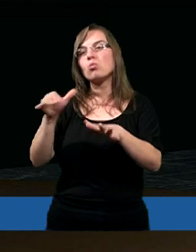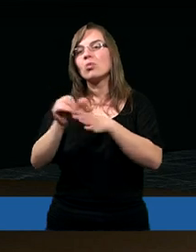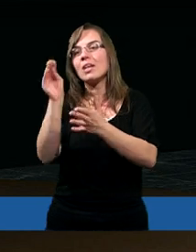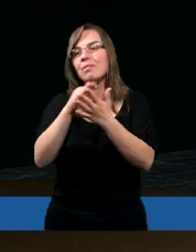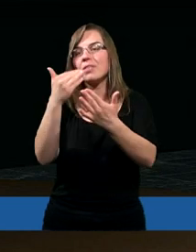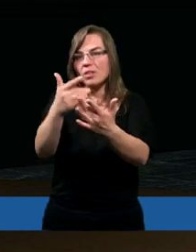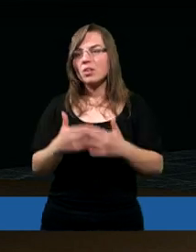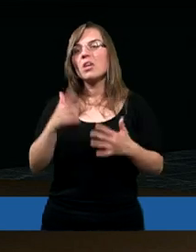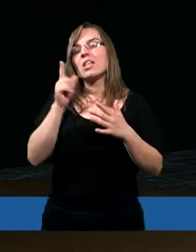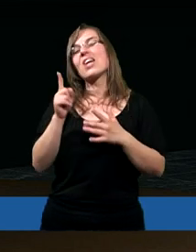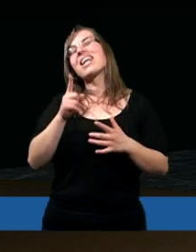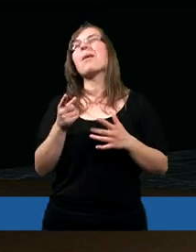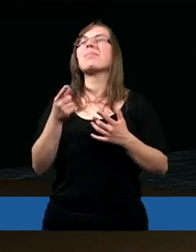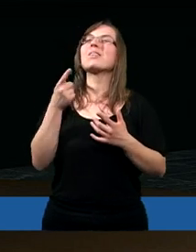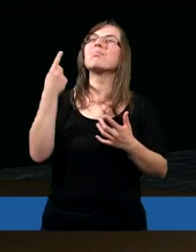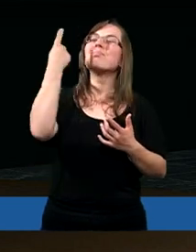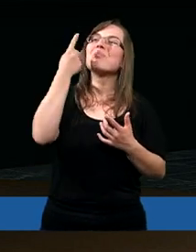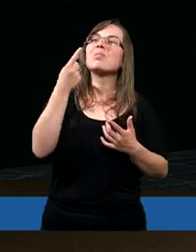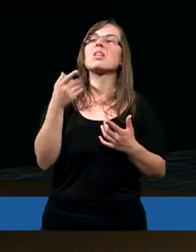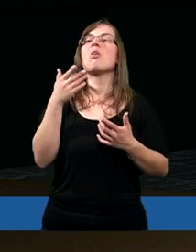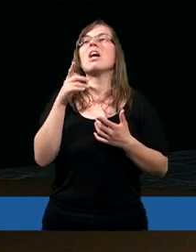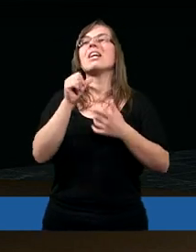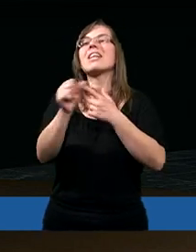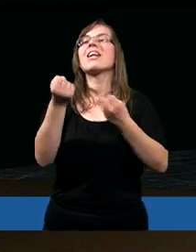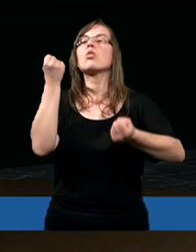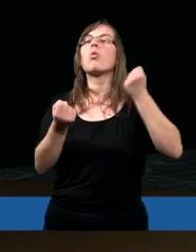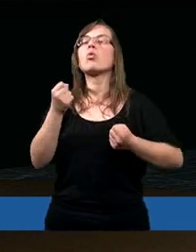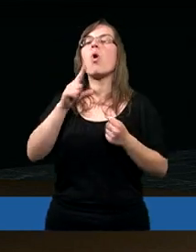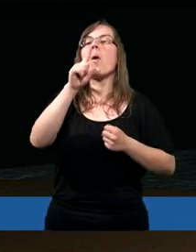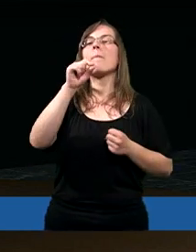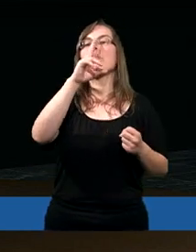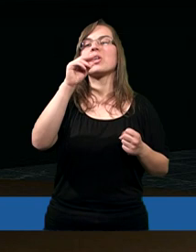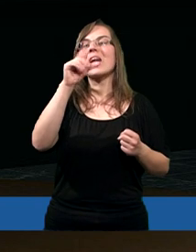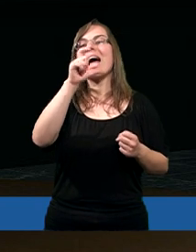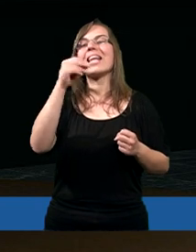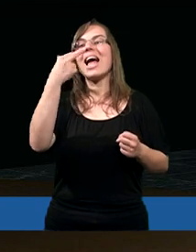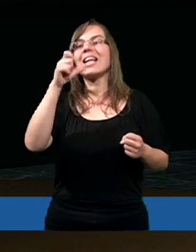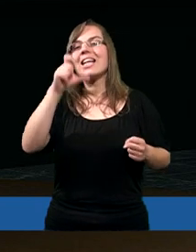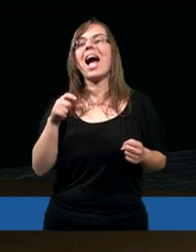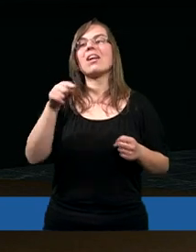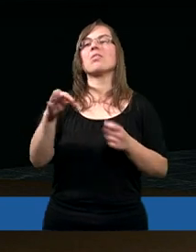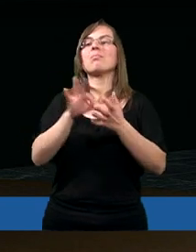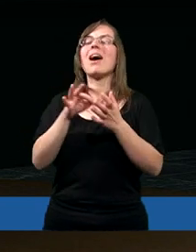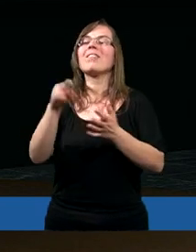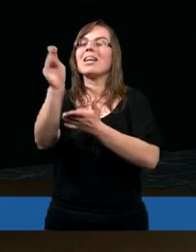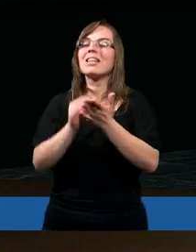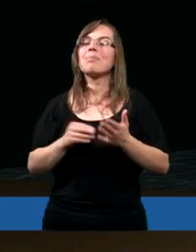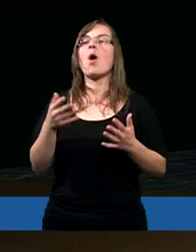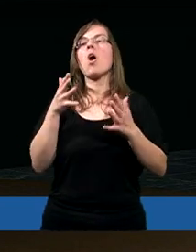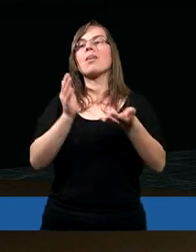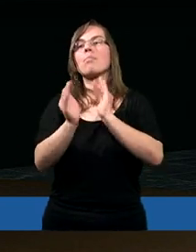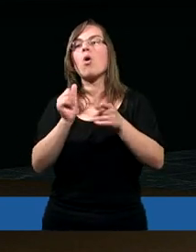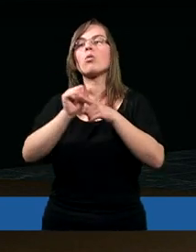chociaż trudno przeceniać, które jest ważniejsze, bo wszystko było bardzo ważne. Paweł pisze w ten sposób